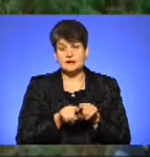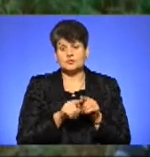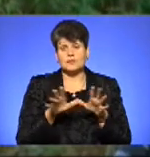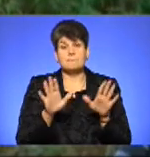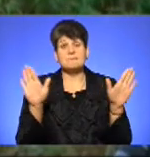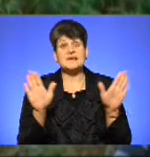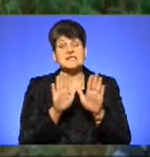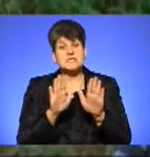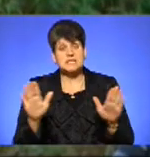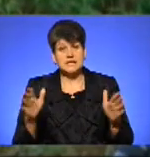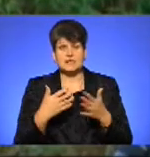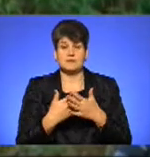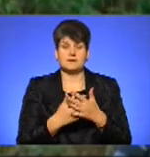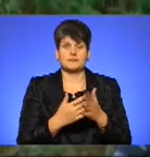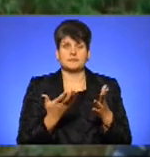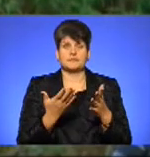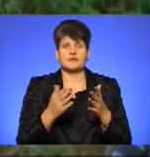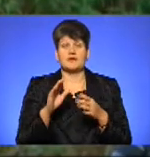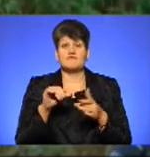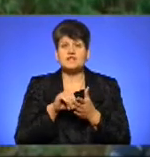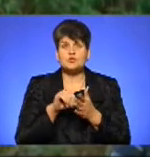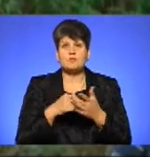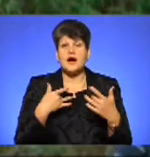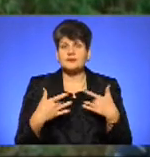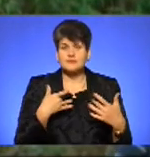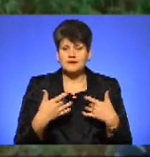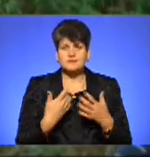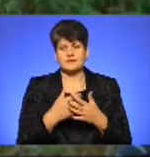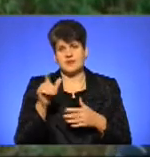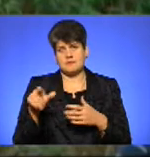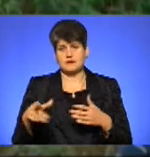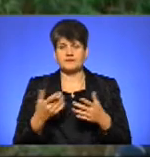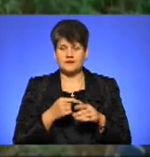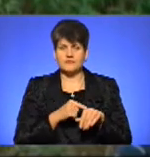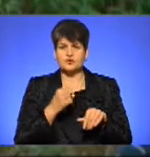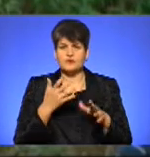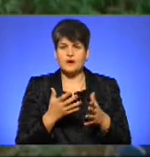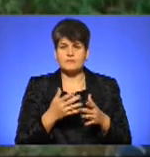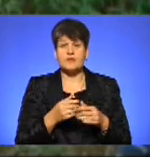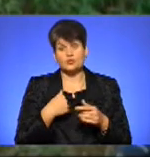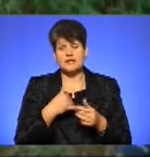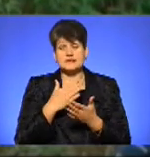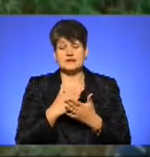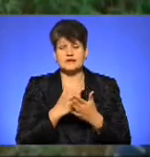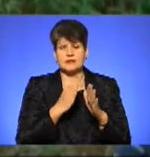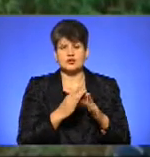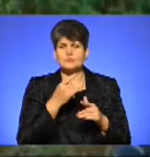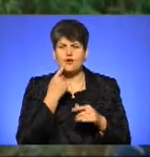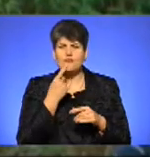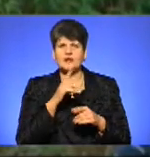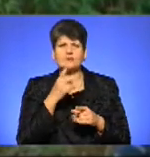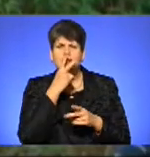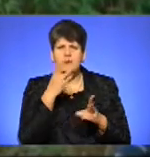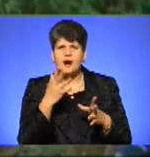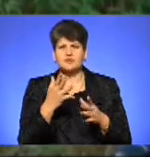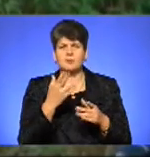Пісні, виступи артистів, це саме відчуваємо. Може, ми не знамічаємо, але це воно в нас є. Щоб потім не казали, ми його не